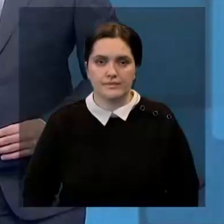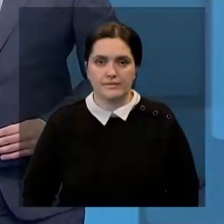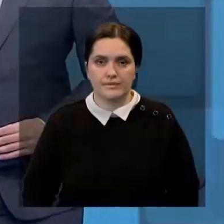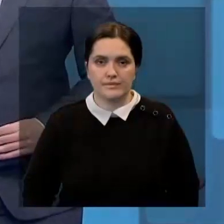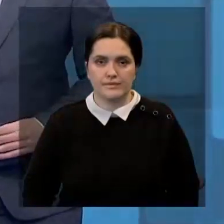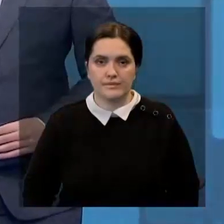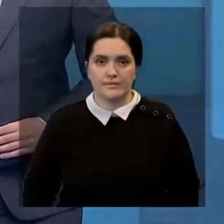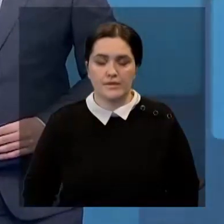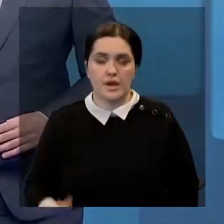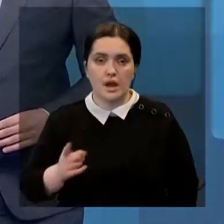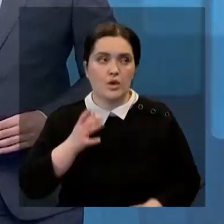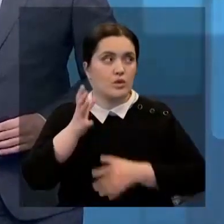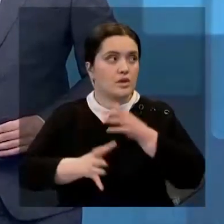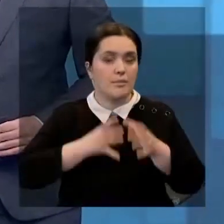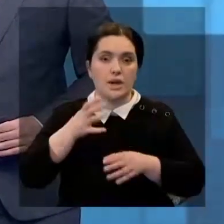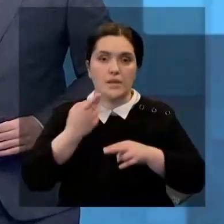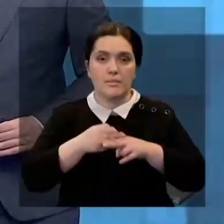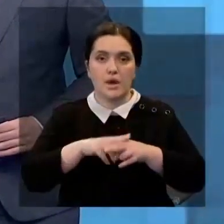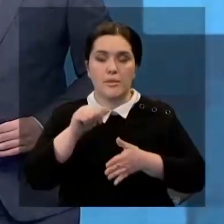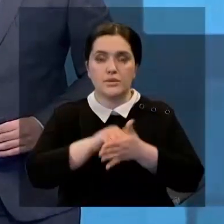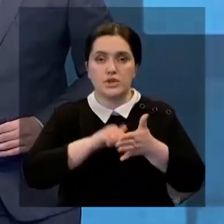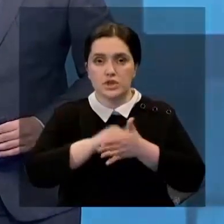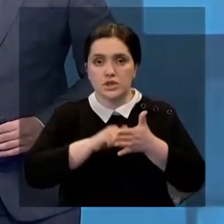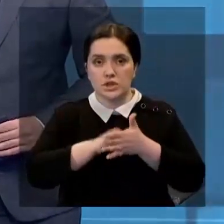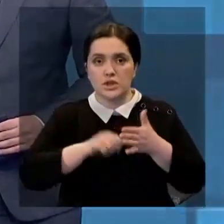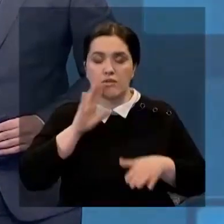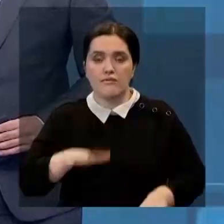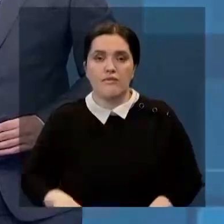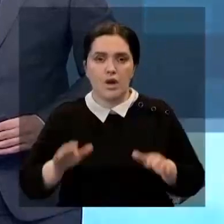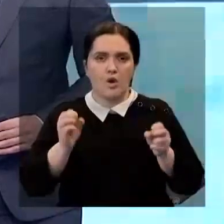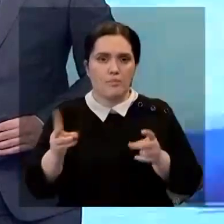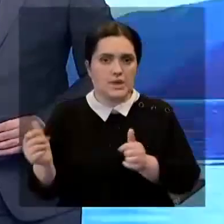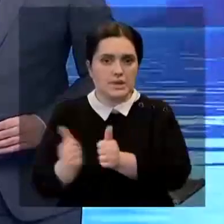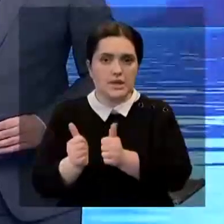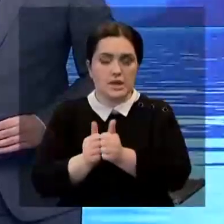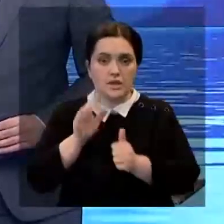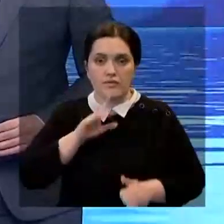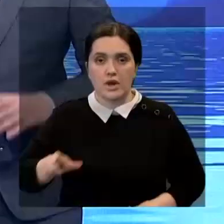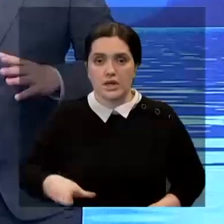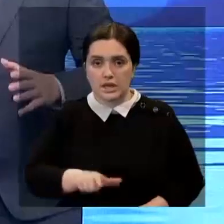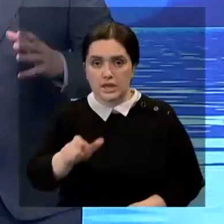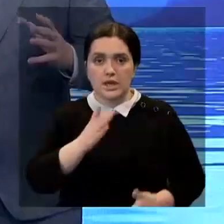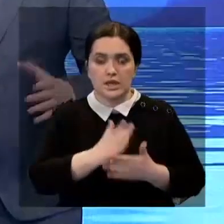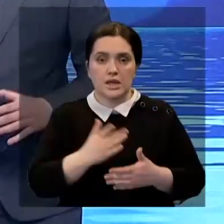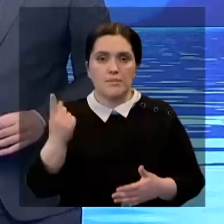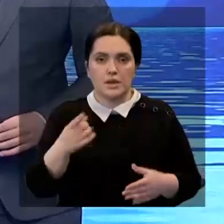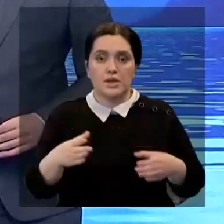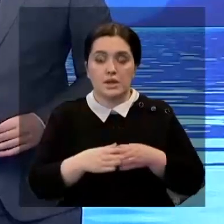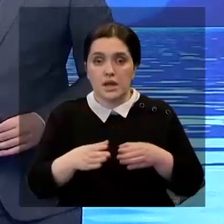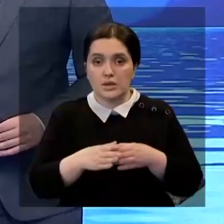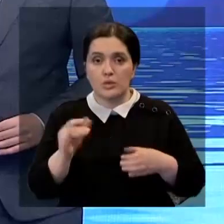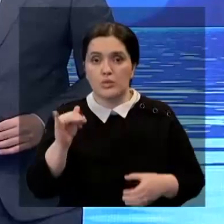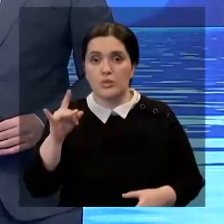Одна из глобальных причин регулярных наводнений в нашей стране – опасное соседство с реками. В том числе и первой категории.